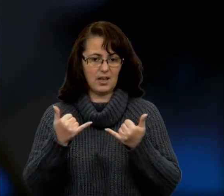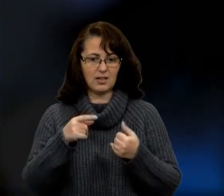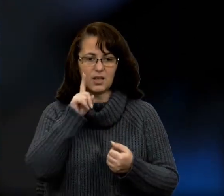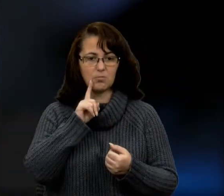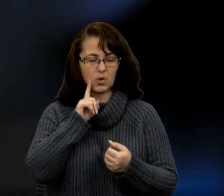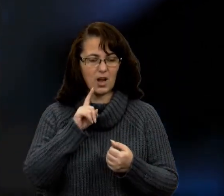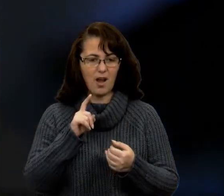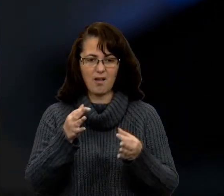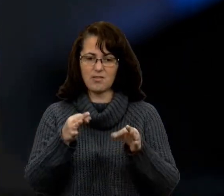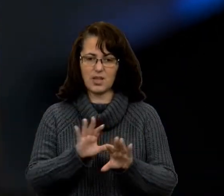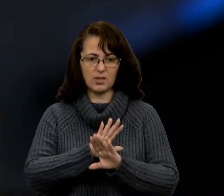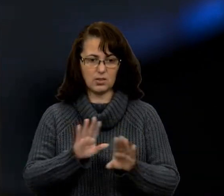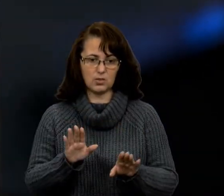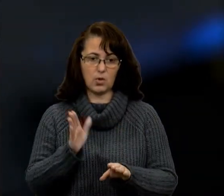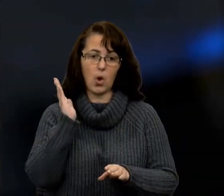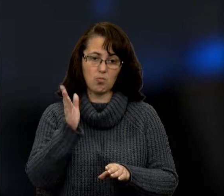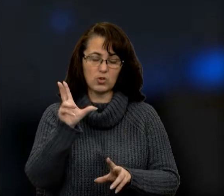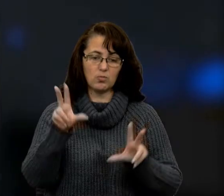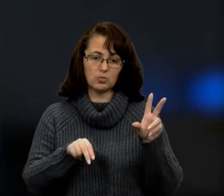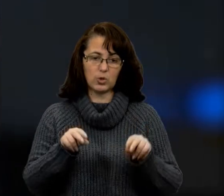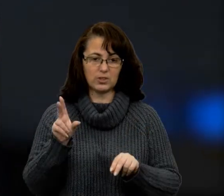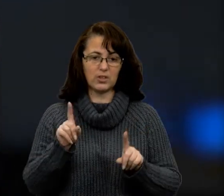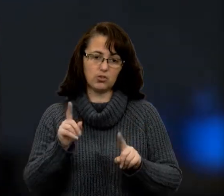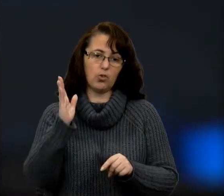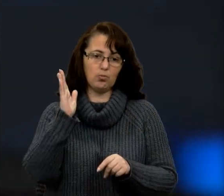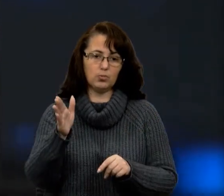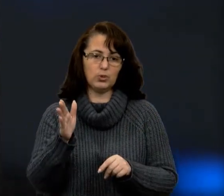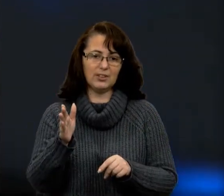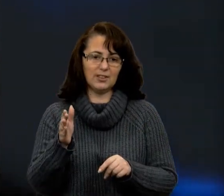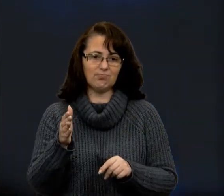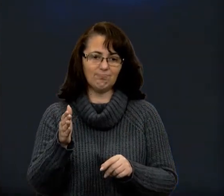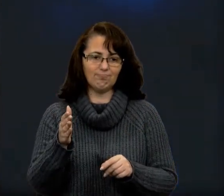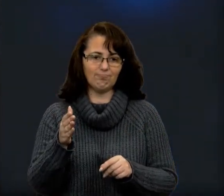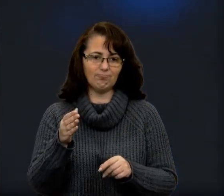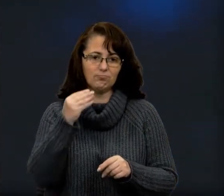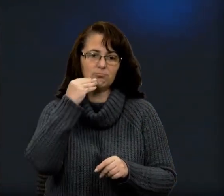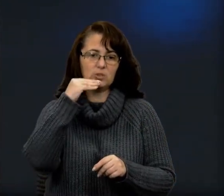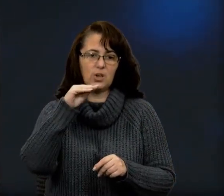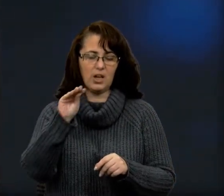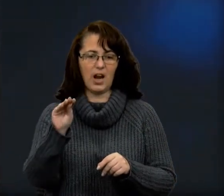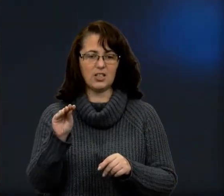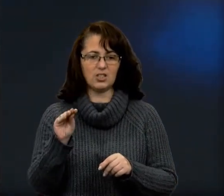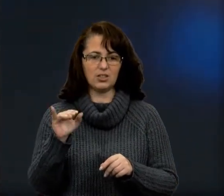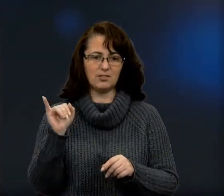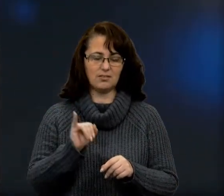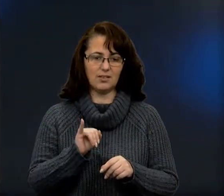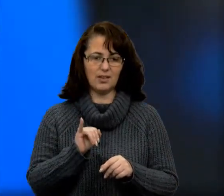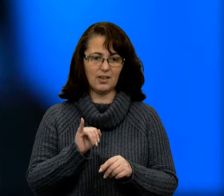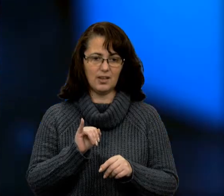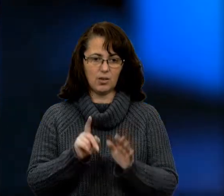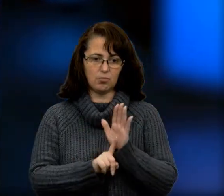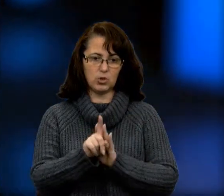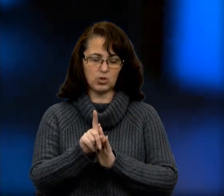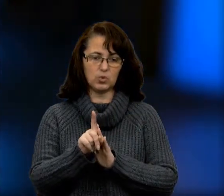що недоступна. Ну, будемо сподіватися, буде якась лібералізація в Росії, демократізація, і почнуться